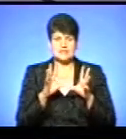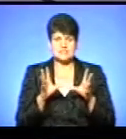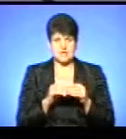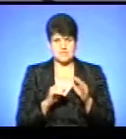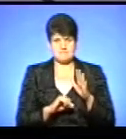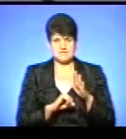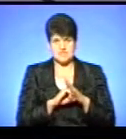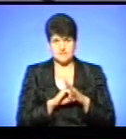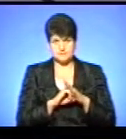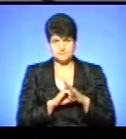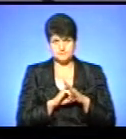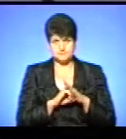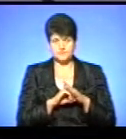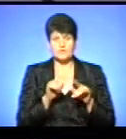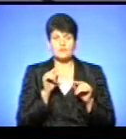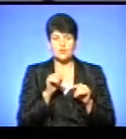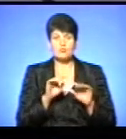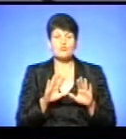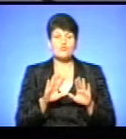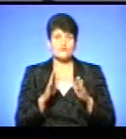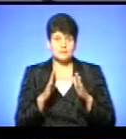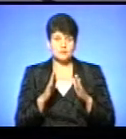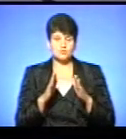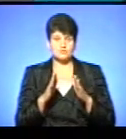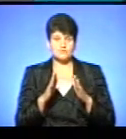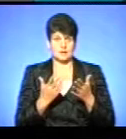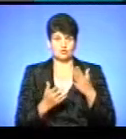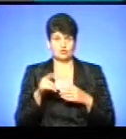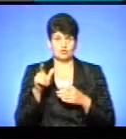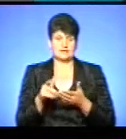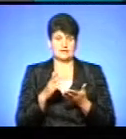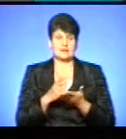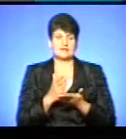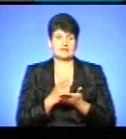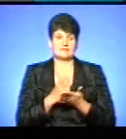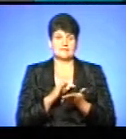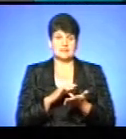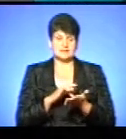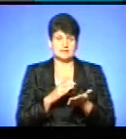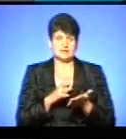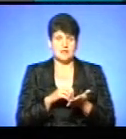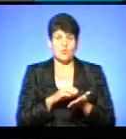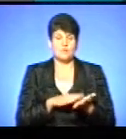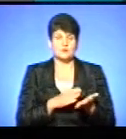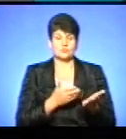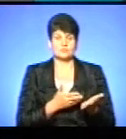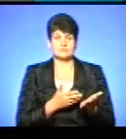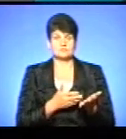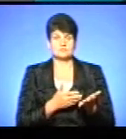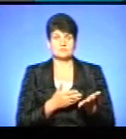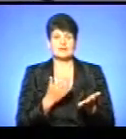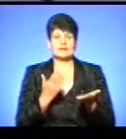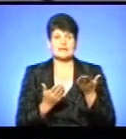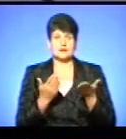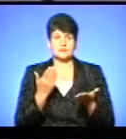підставах. В такому випадку є... А якщо людина стоїть в центрі, на обліку? Якщо вона не